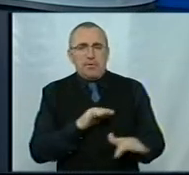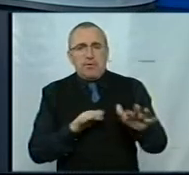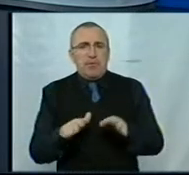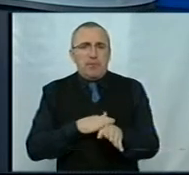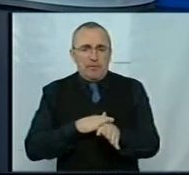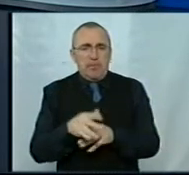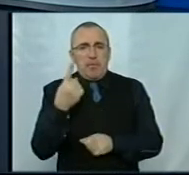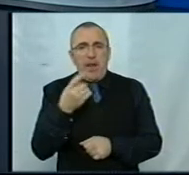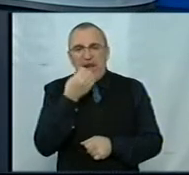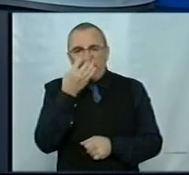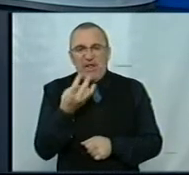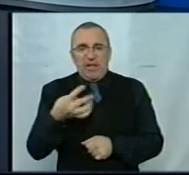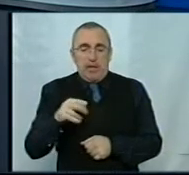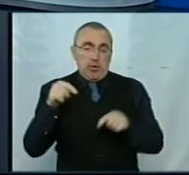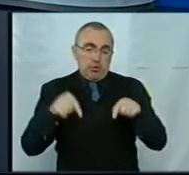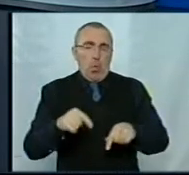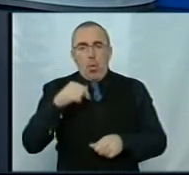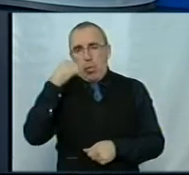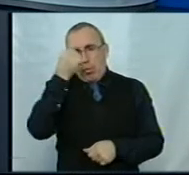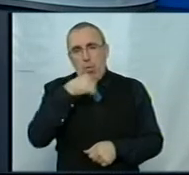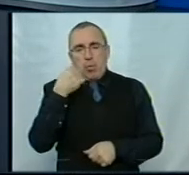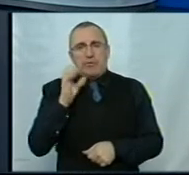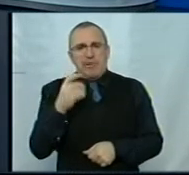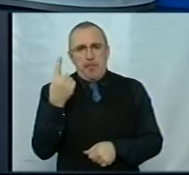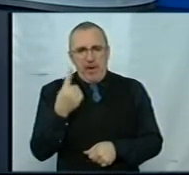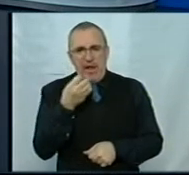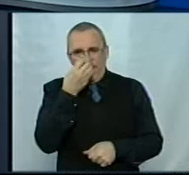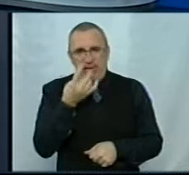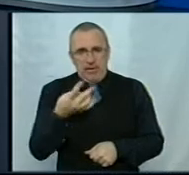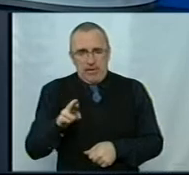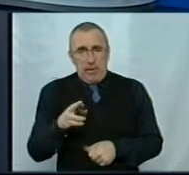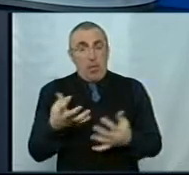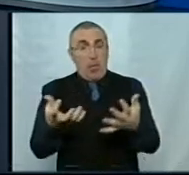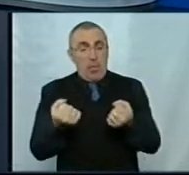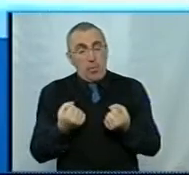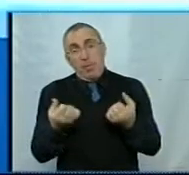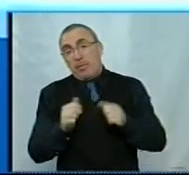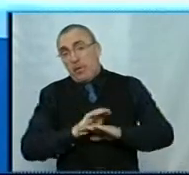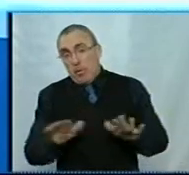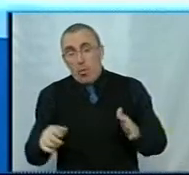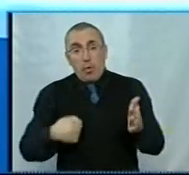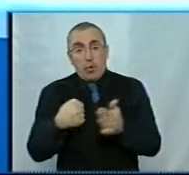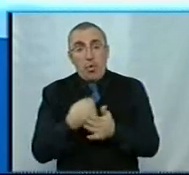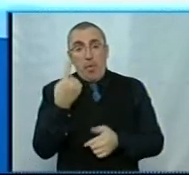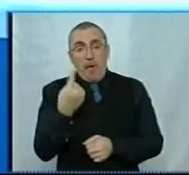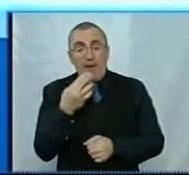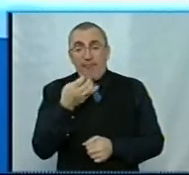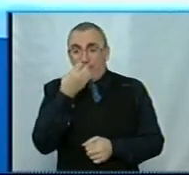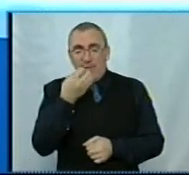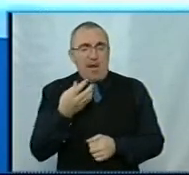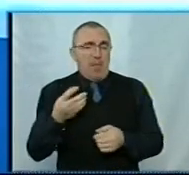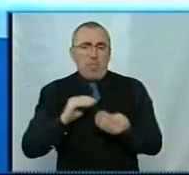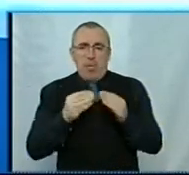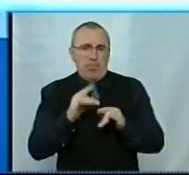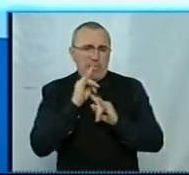з 1 квітня цього року. Тобто з 1 квітня. Якщо отримали чи не отримали до 1 квітня, проблем не виникне?